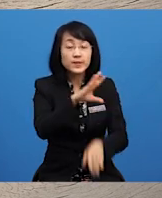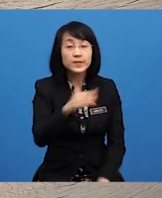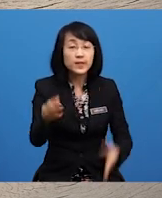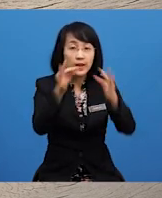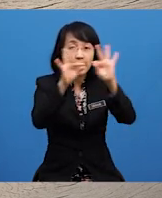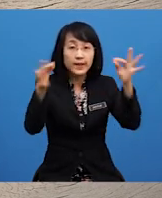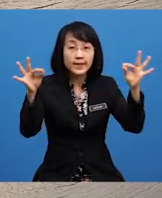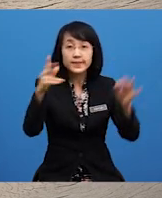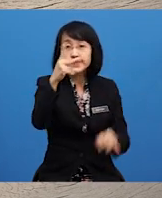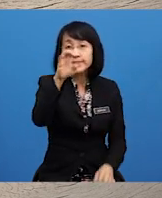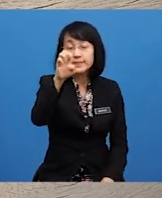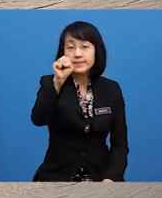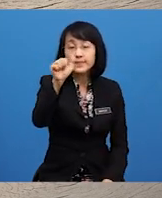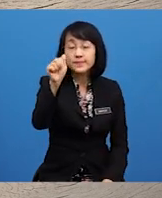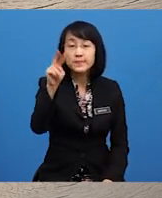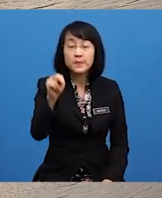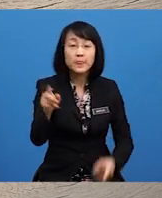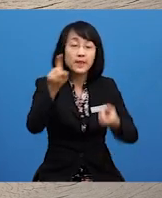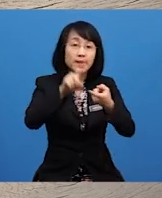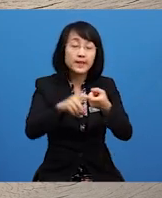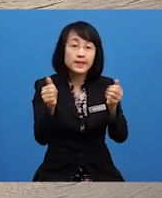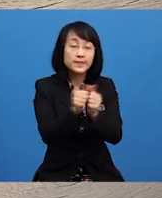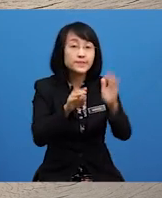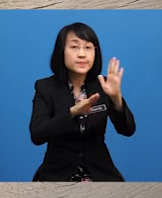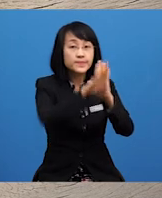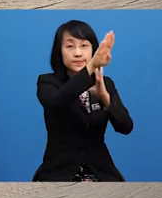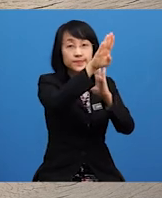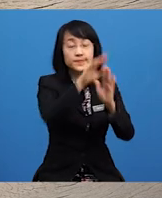Kesan Yang Dikaitkan Dengan Pembangunan